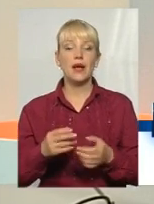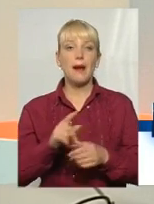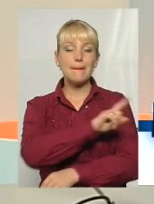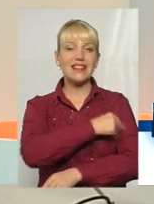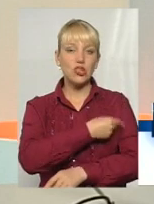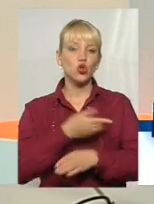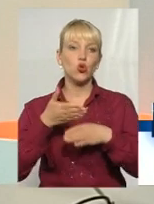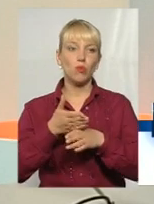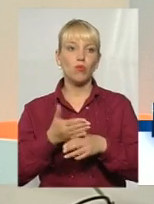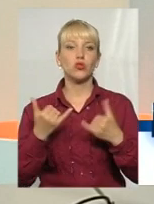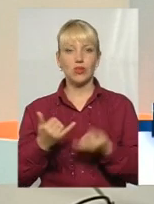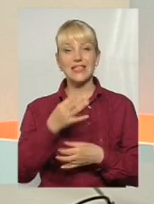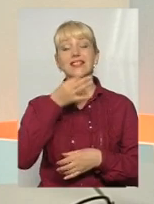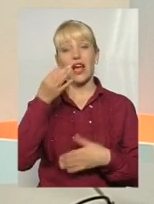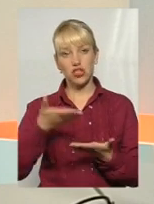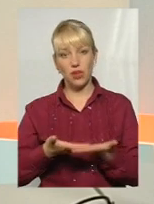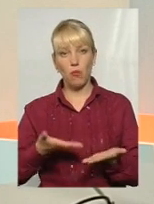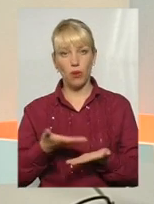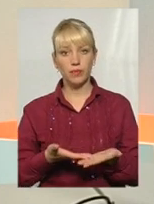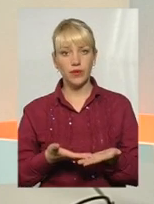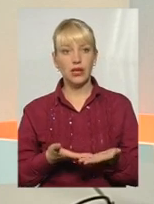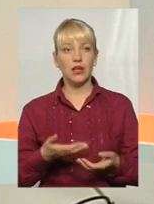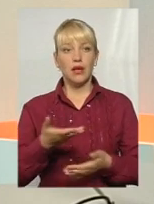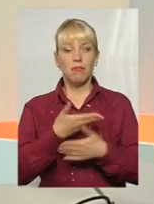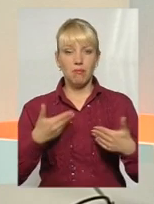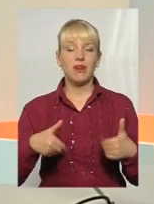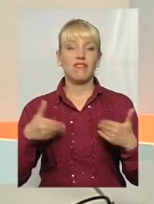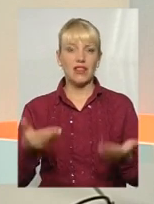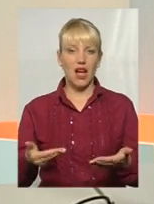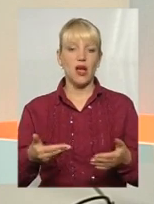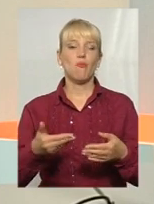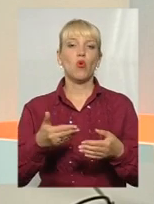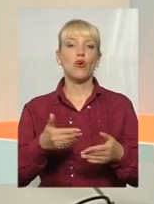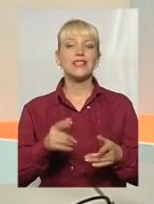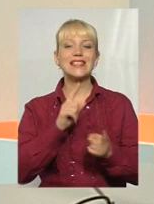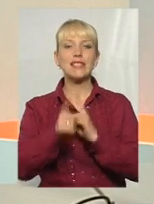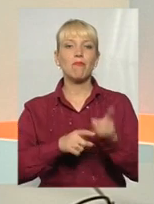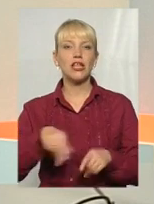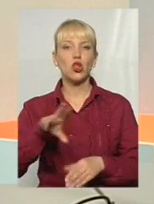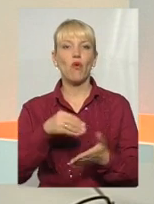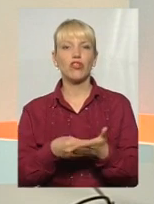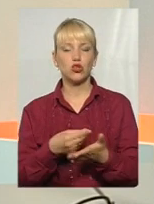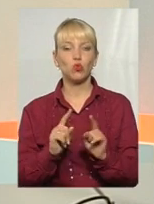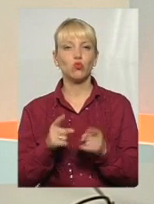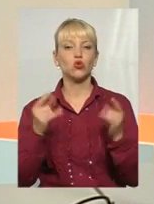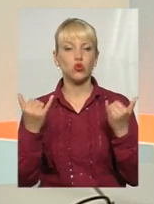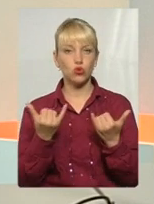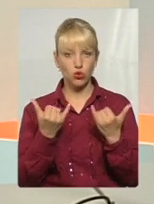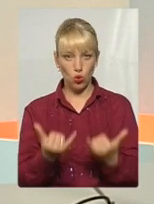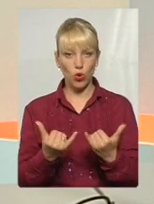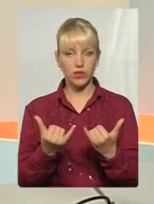допомогу сьогодні. Скажімо, ми вітаємо зміни до фінансування, тому що сьогодні,